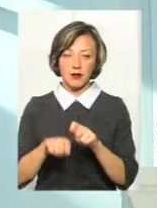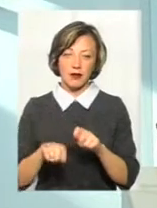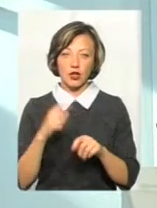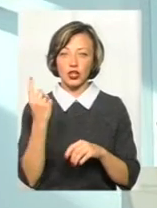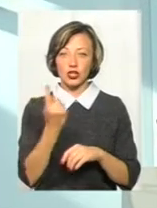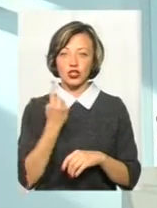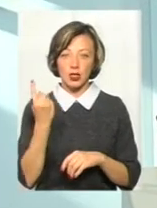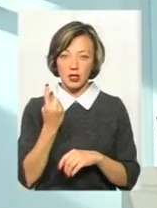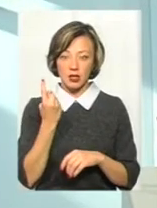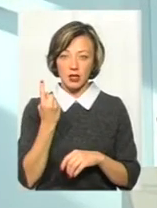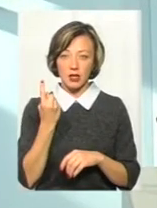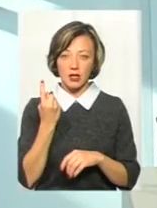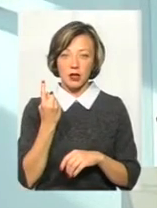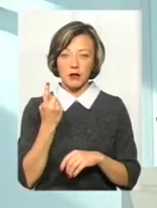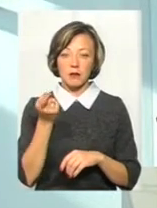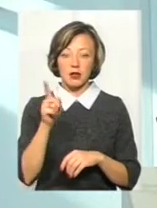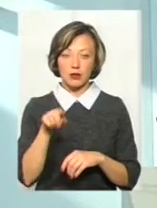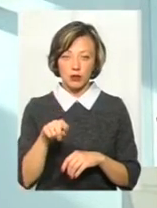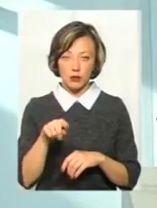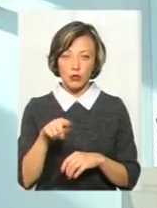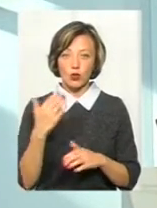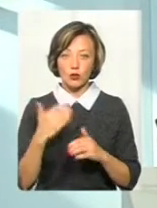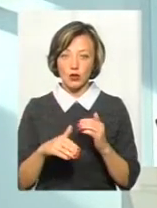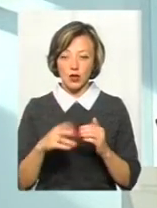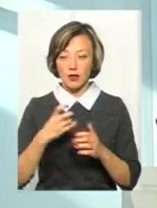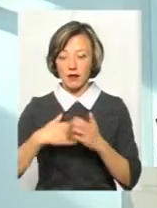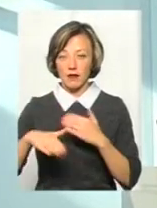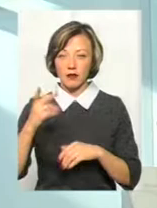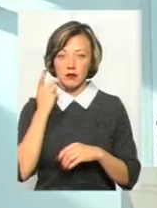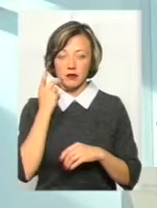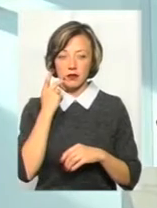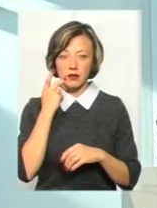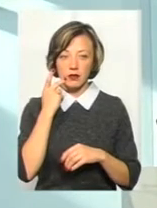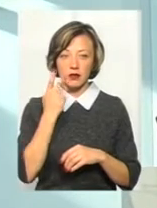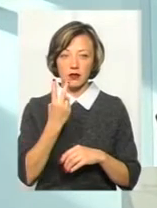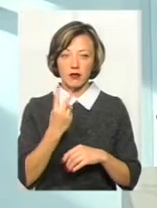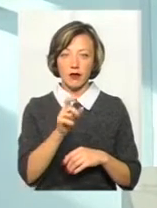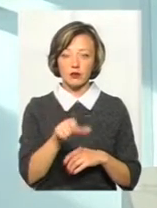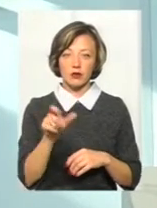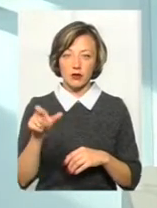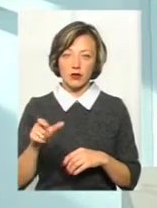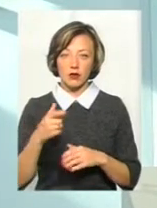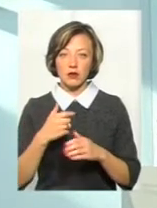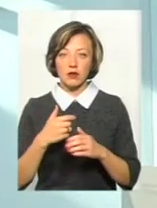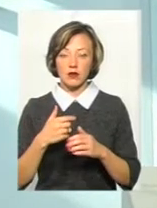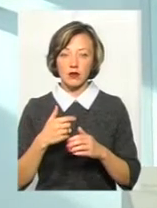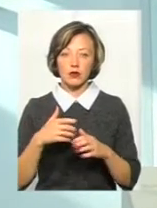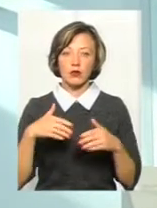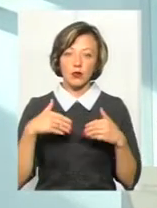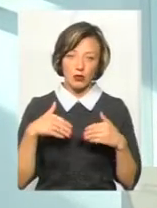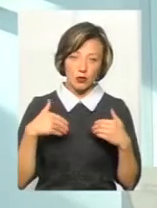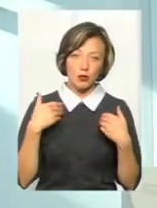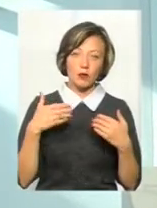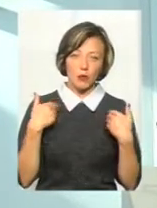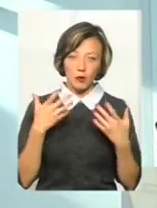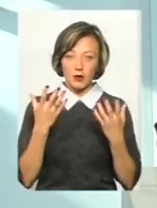лічильник, при цьому вже на виході, як правило, це по два чоловіка, вже на виході заходять, добрий день, добрий